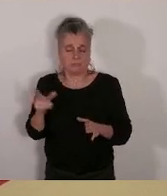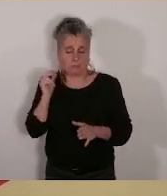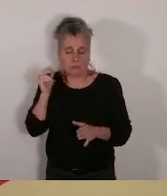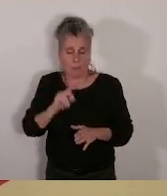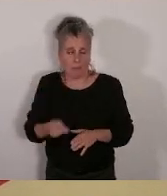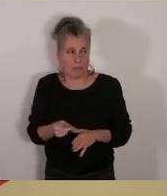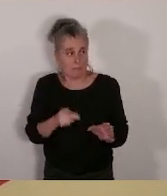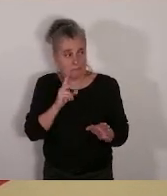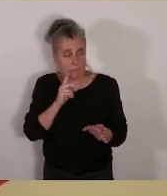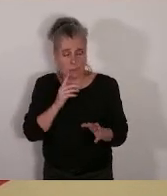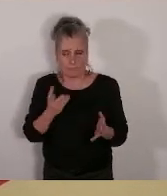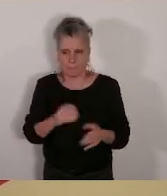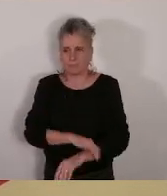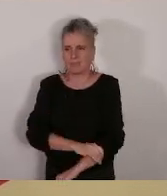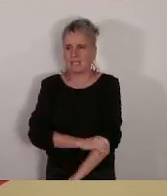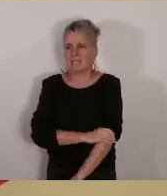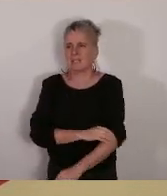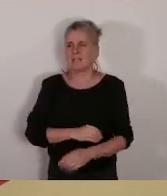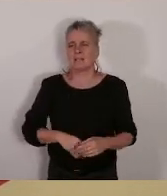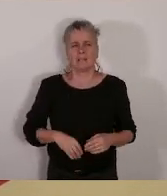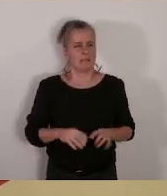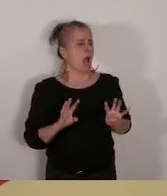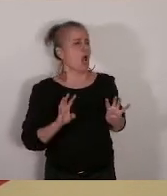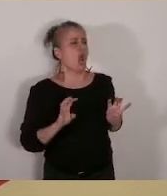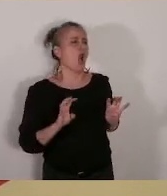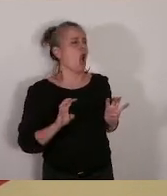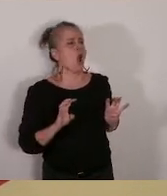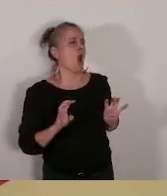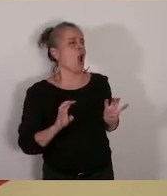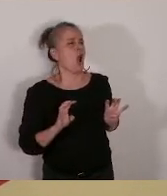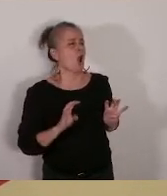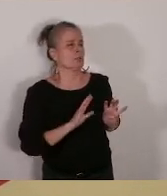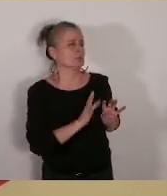L'ordre des rapports, au dernier moment, je n'ai pas été habité au prévu. Non,